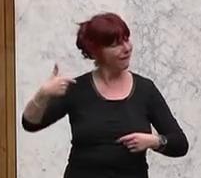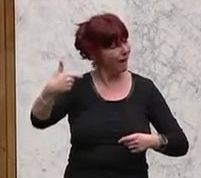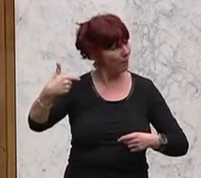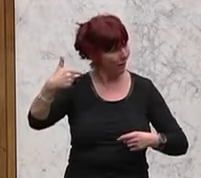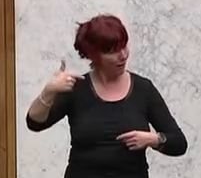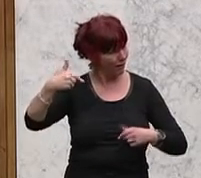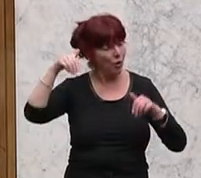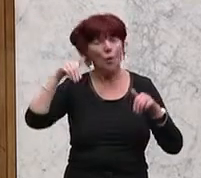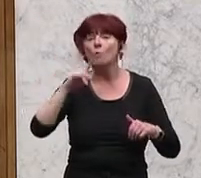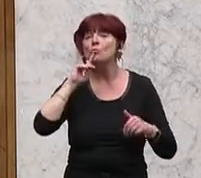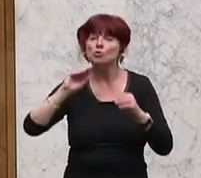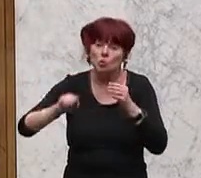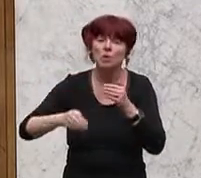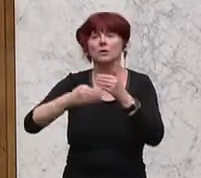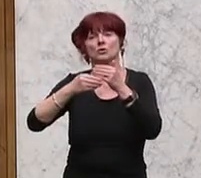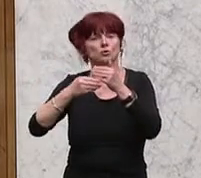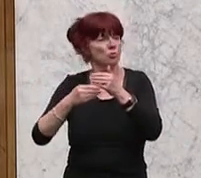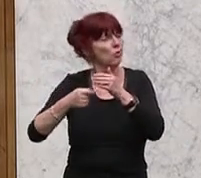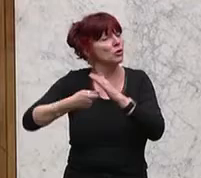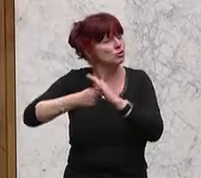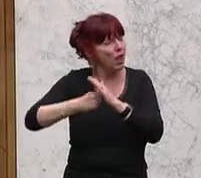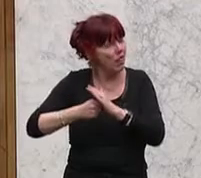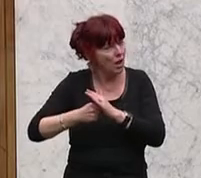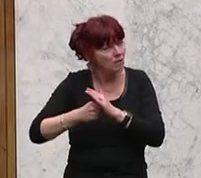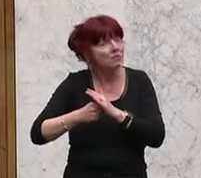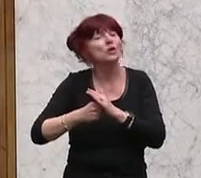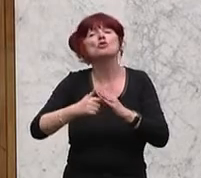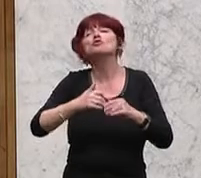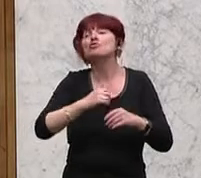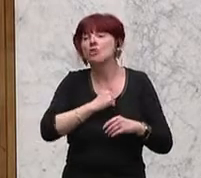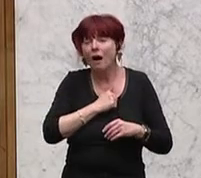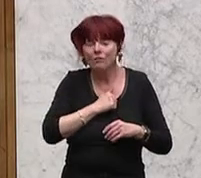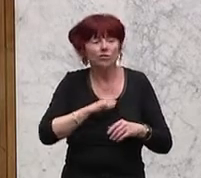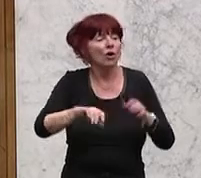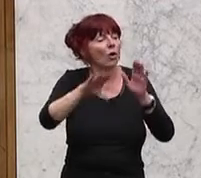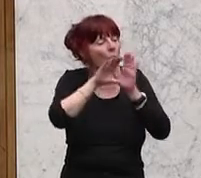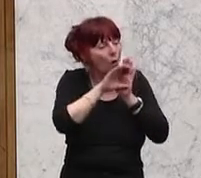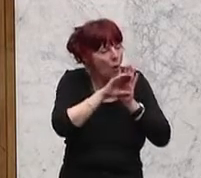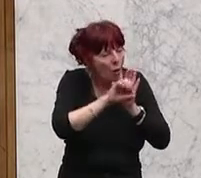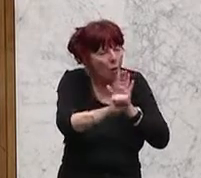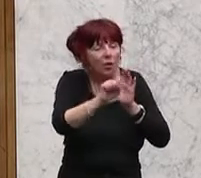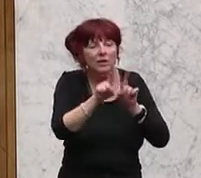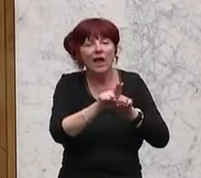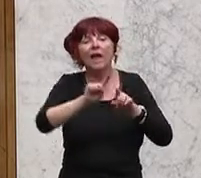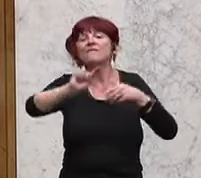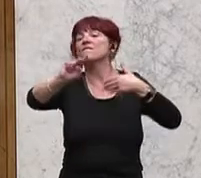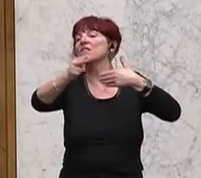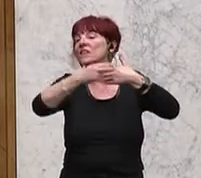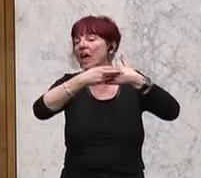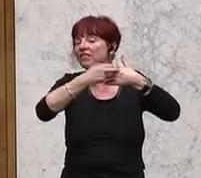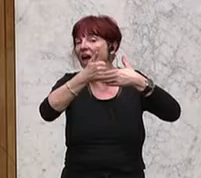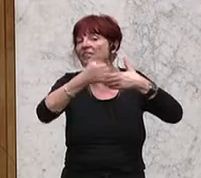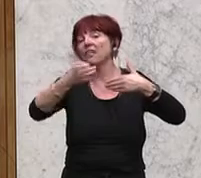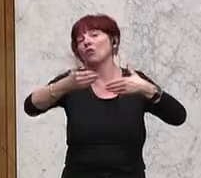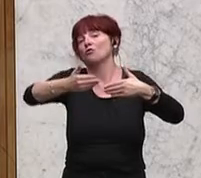hätte man nur nachrüsten müssen, um das hinzubringen, dass man online die Vignette am Tag vorher